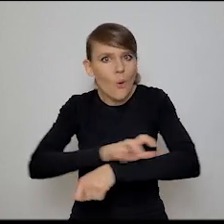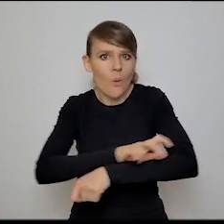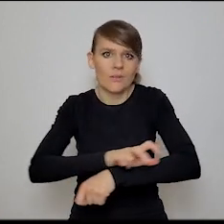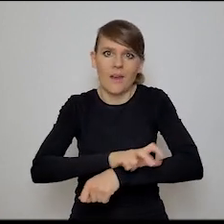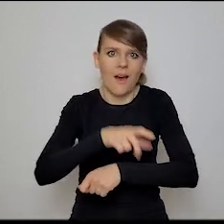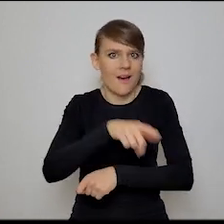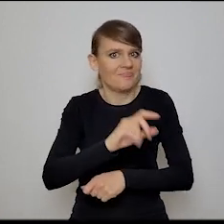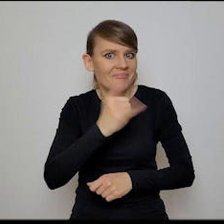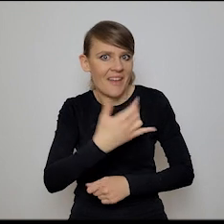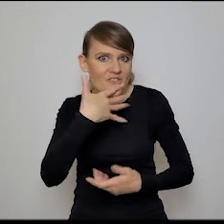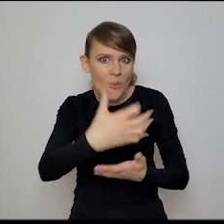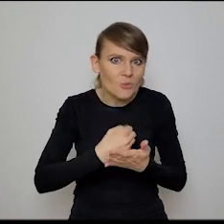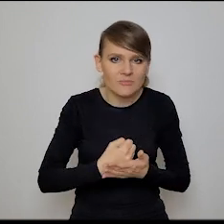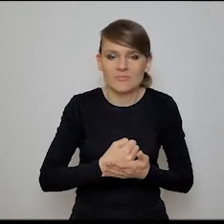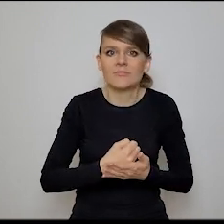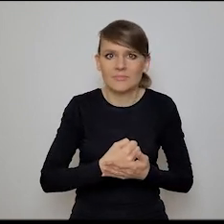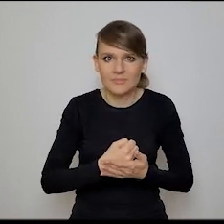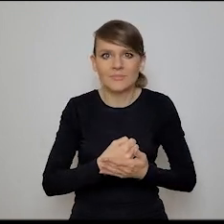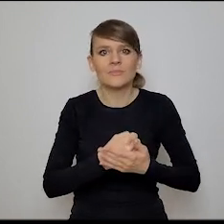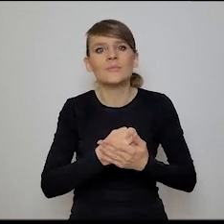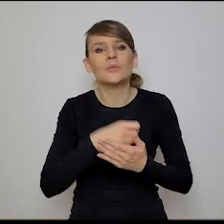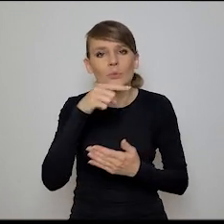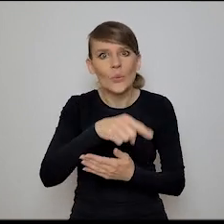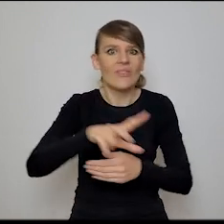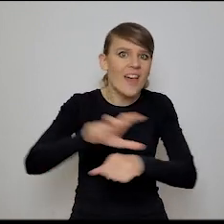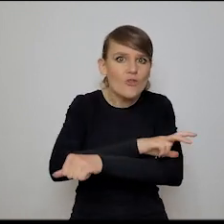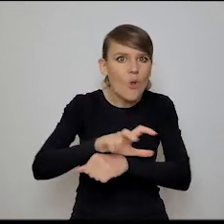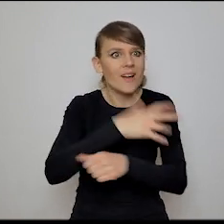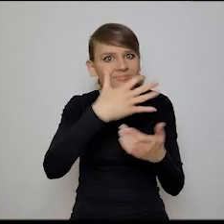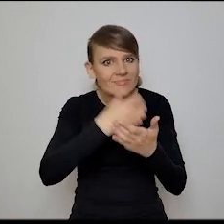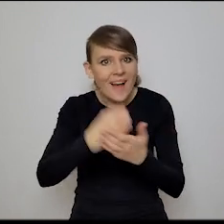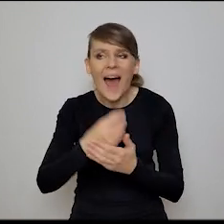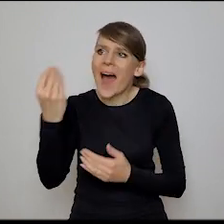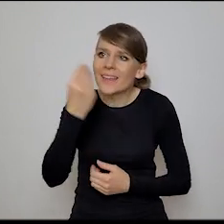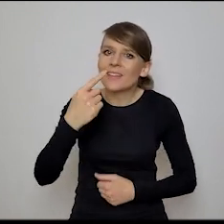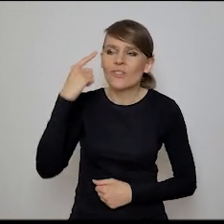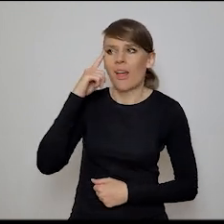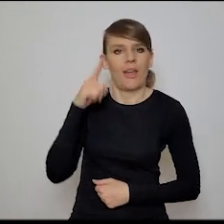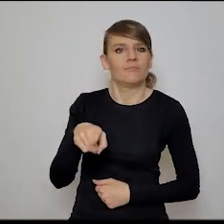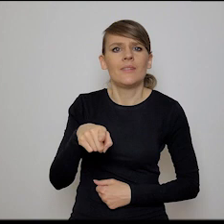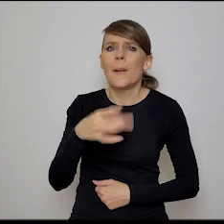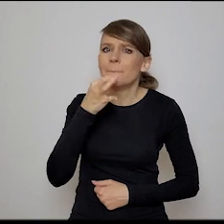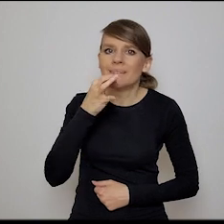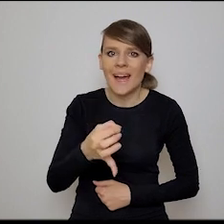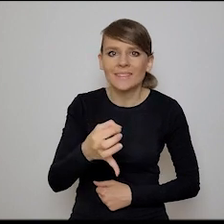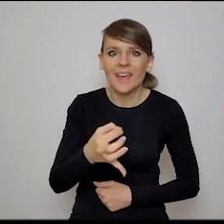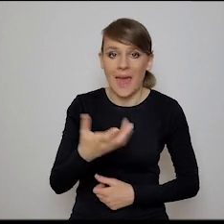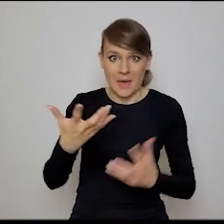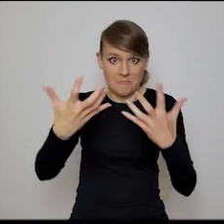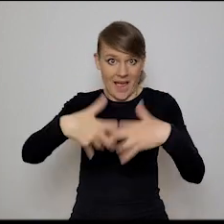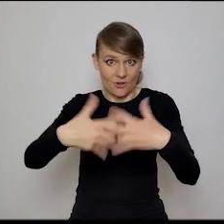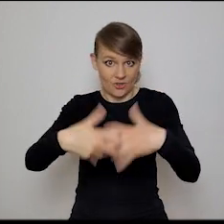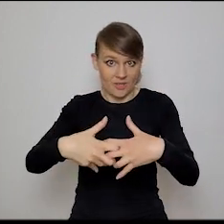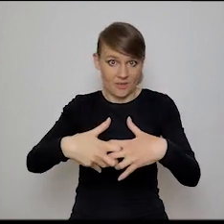i graniem z technologiami, to jest pytanie, w czym maszyny